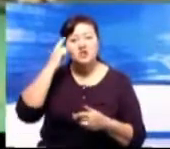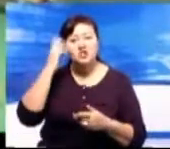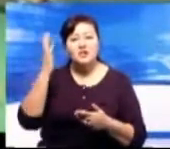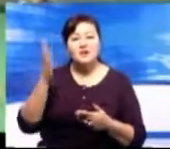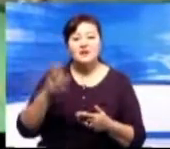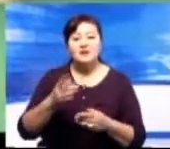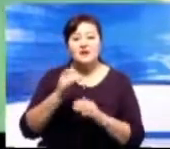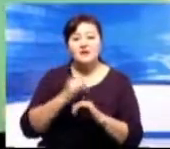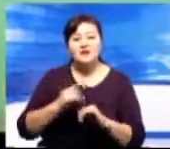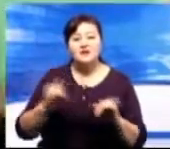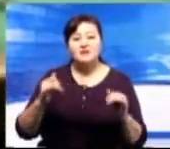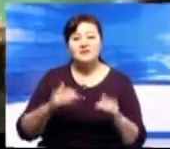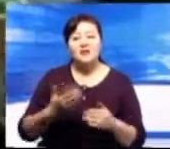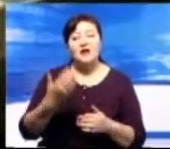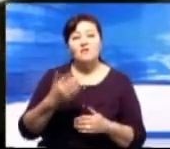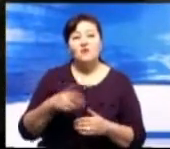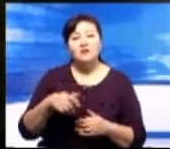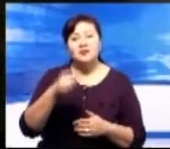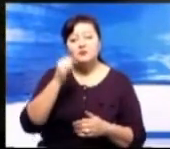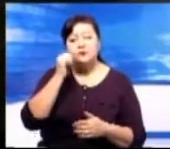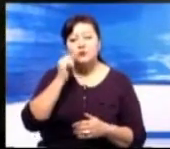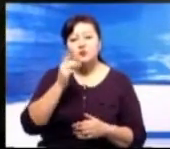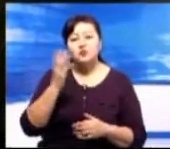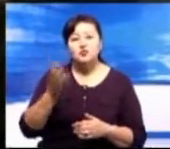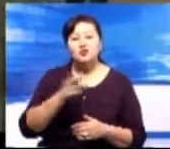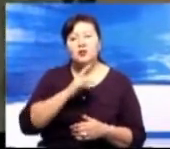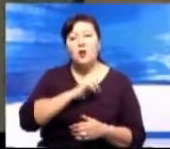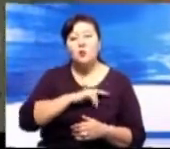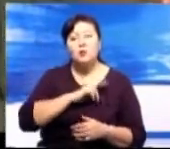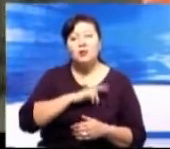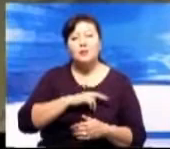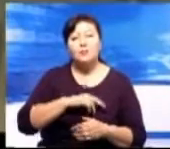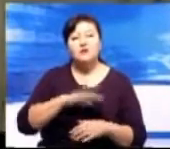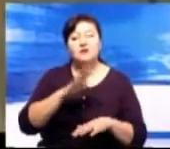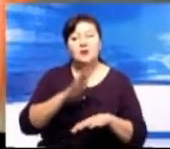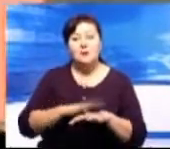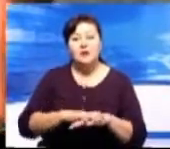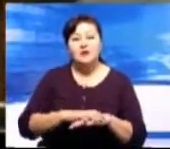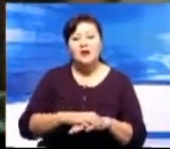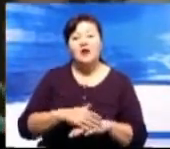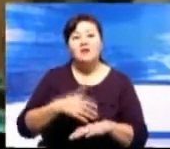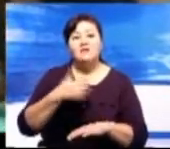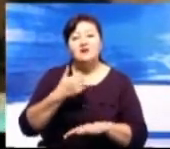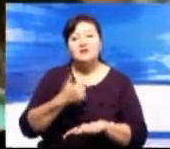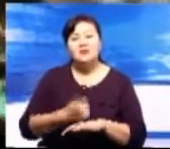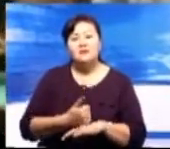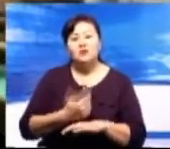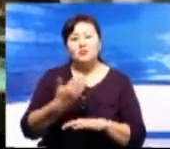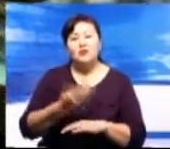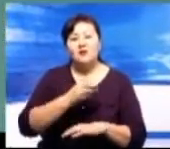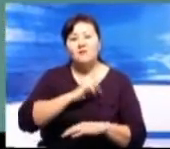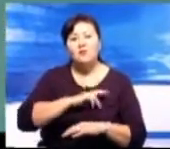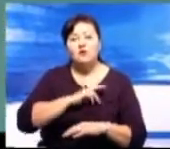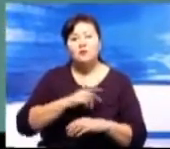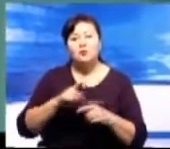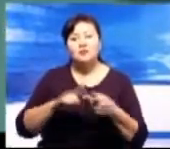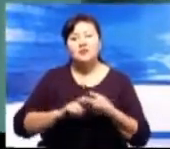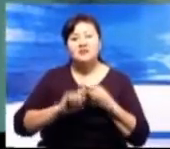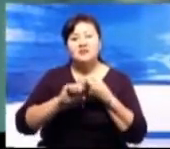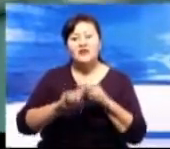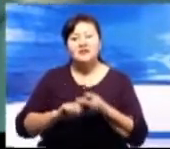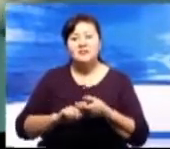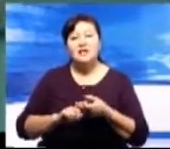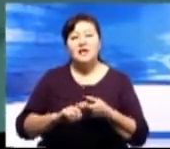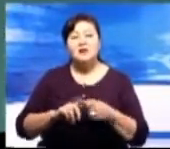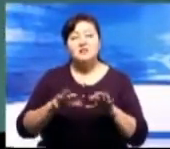Максус Джумаканов сотрудник одного из филиалов банков второго уровня. В основном его деятельность связана с работой на компьютере.